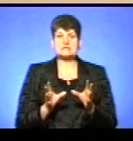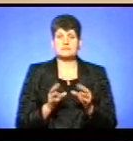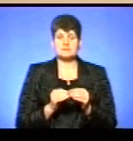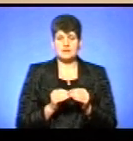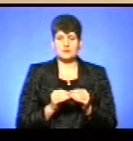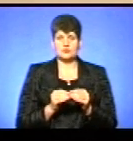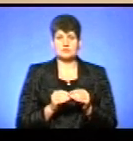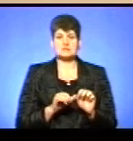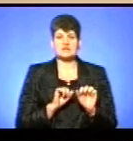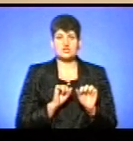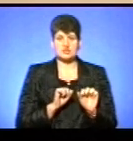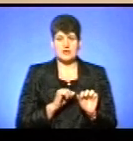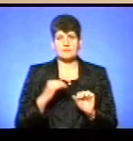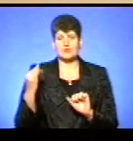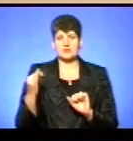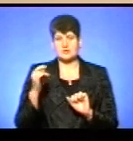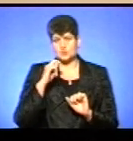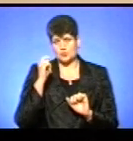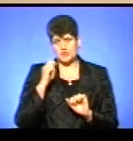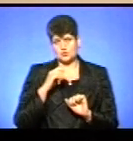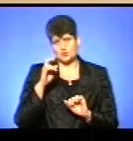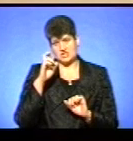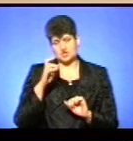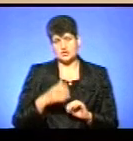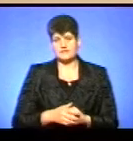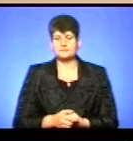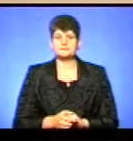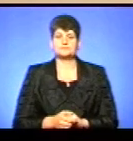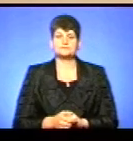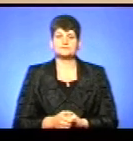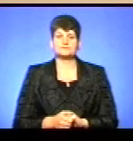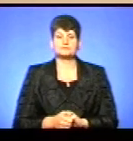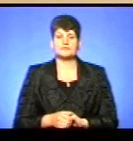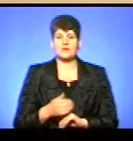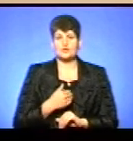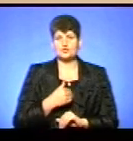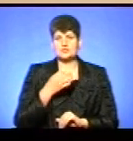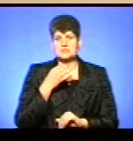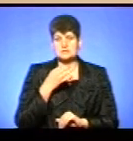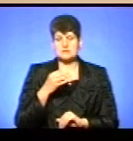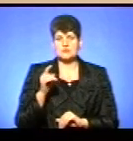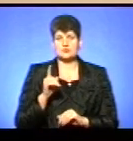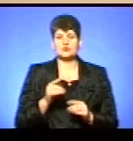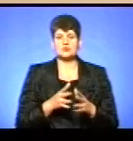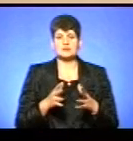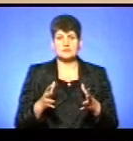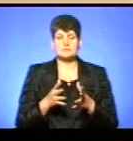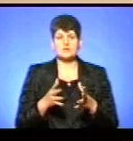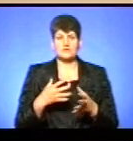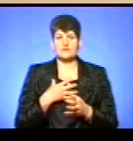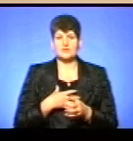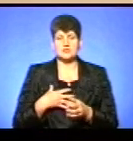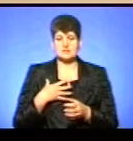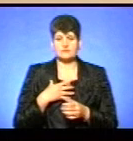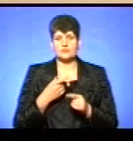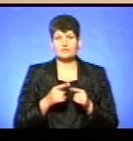захищаємо інтереси української держави. Я хочу сказати, що тим більше важливо в